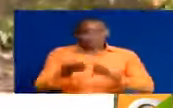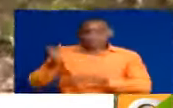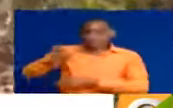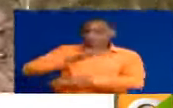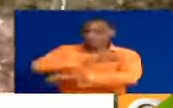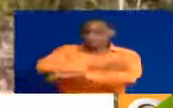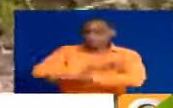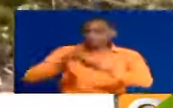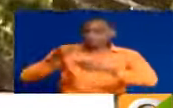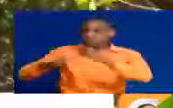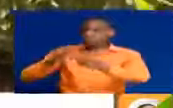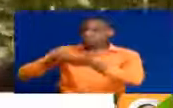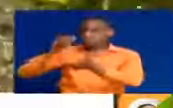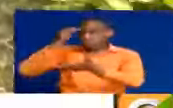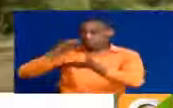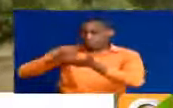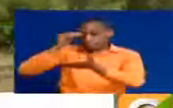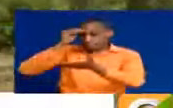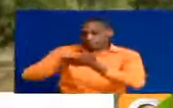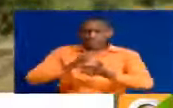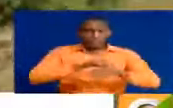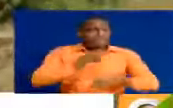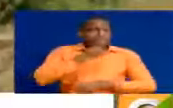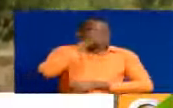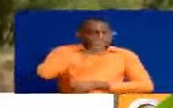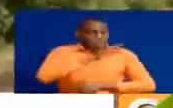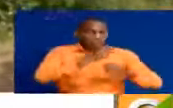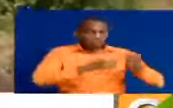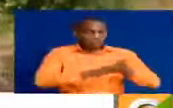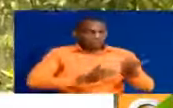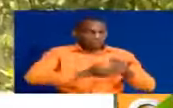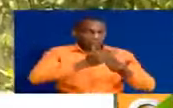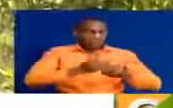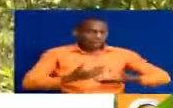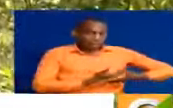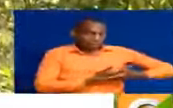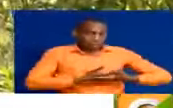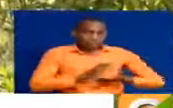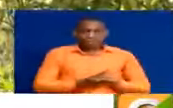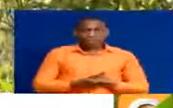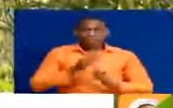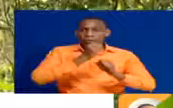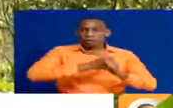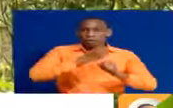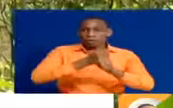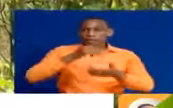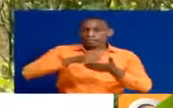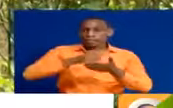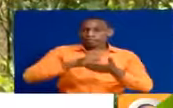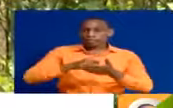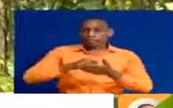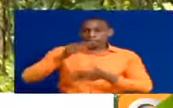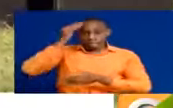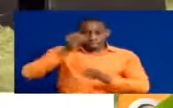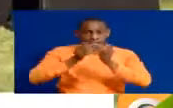kuarejesha shuleni kuendelea na masomu, huku wazazi wakiendelea kuwatunza watoto wao. Nijuhudi zinazuhusisha